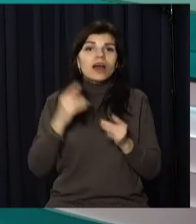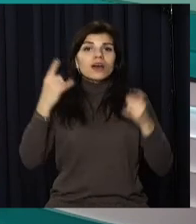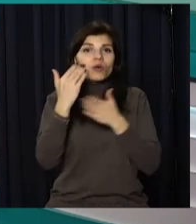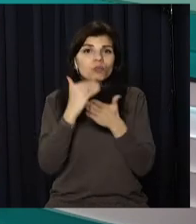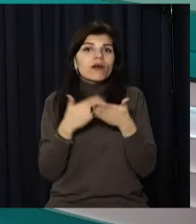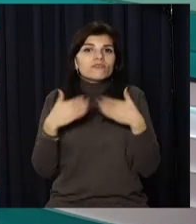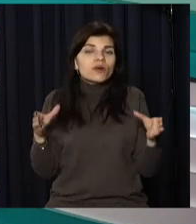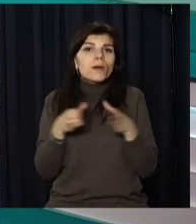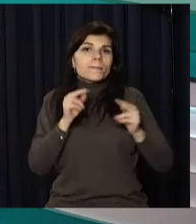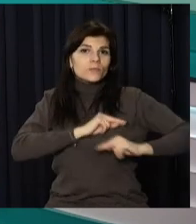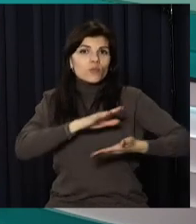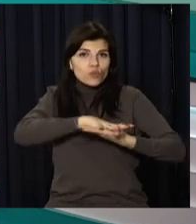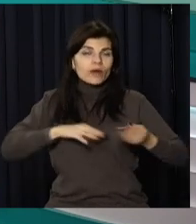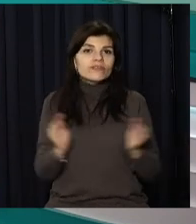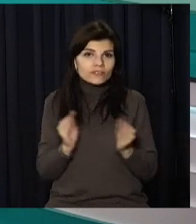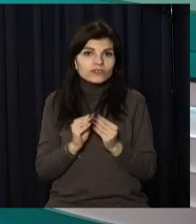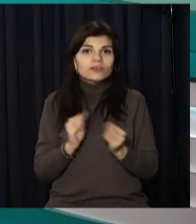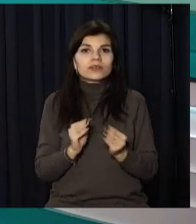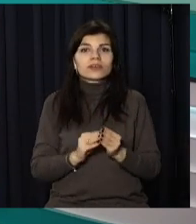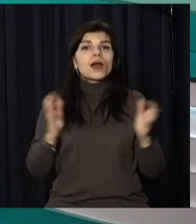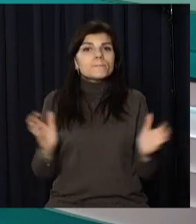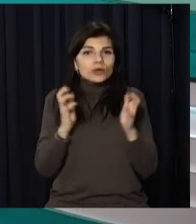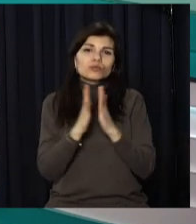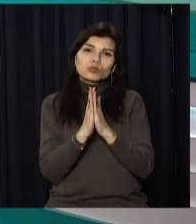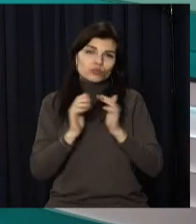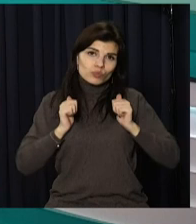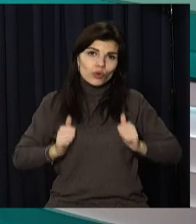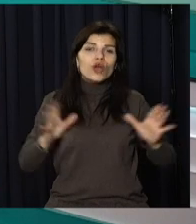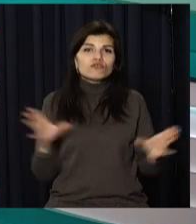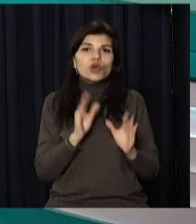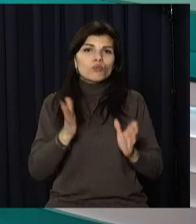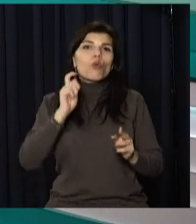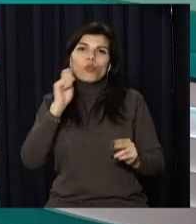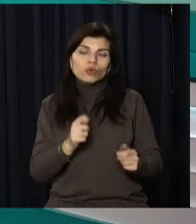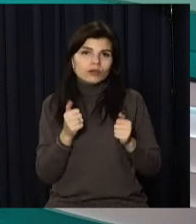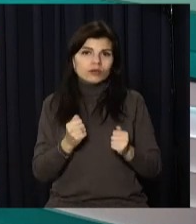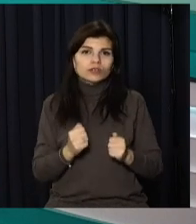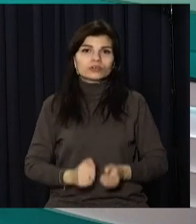всією командою на інформаційному просторі. Зберігайте спокій, все буде Україна.